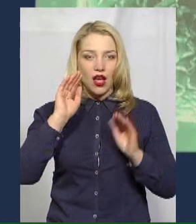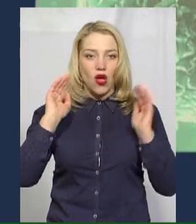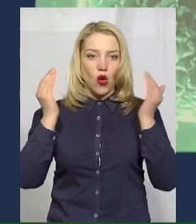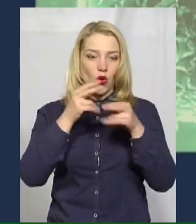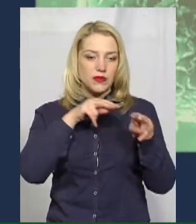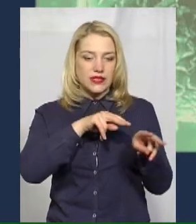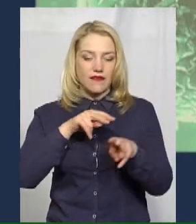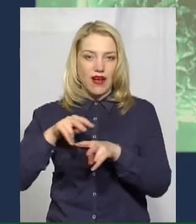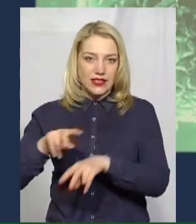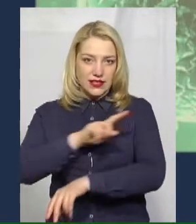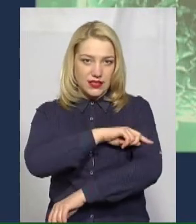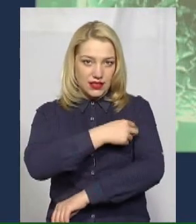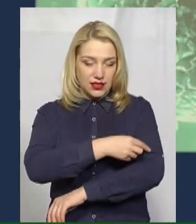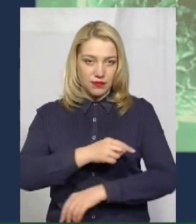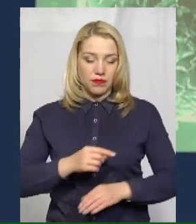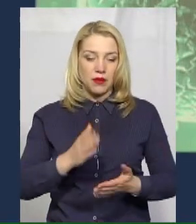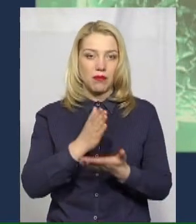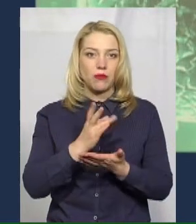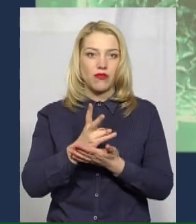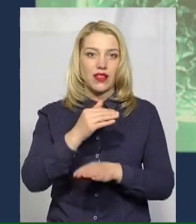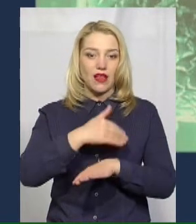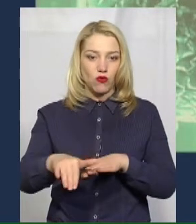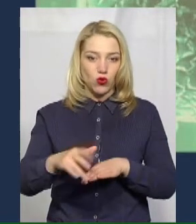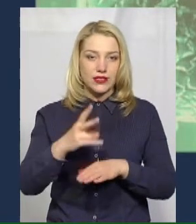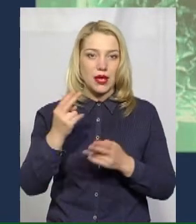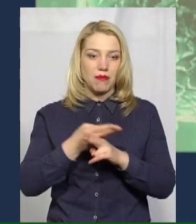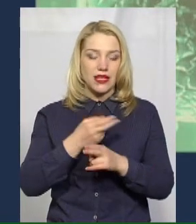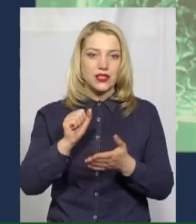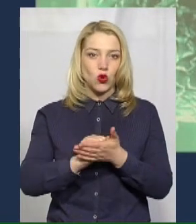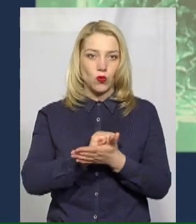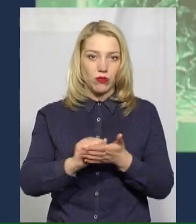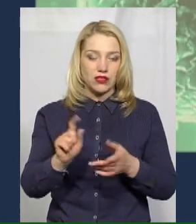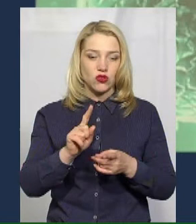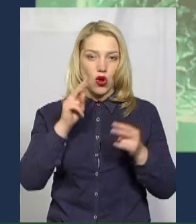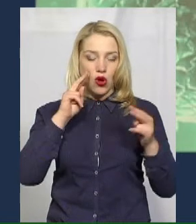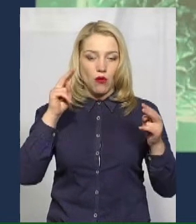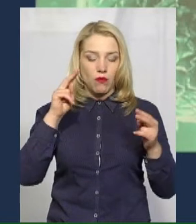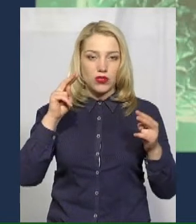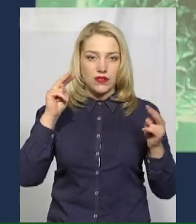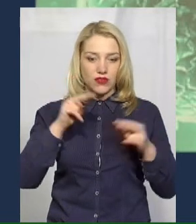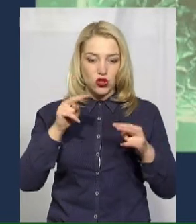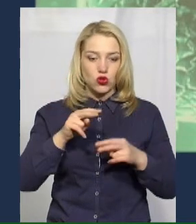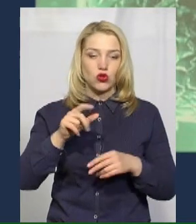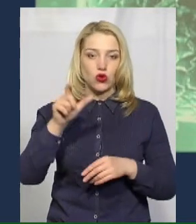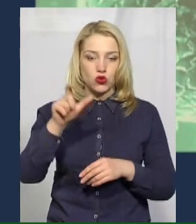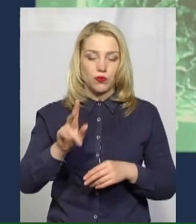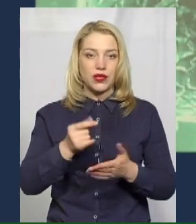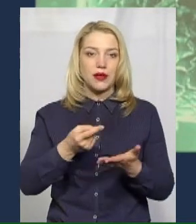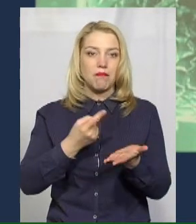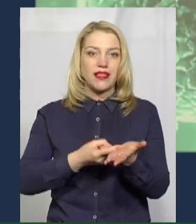перебування на вулицях без документів, що посвідчують особу і підтверджують громадянство чи